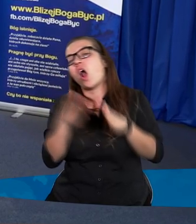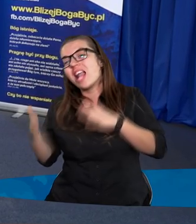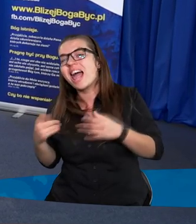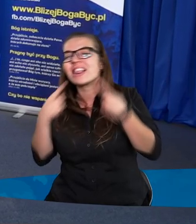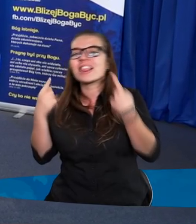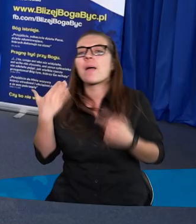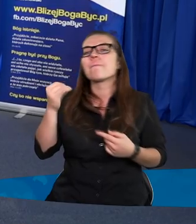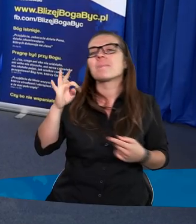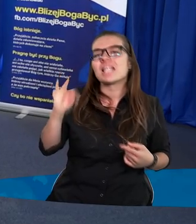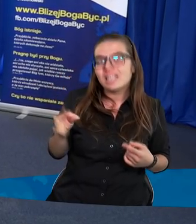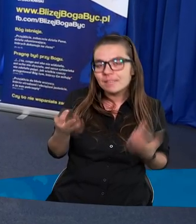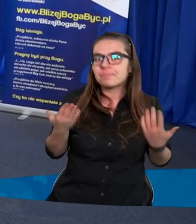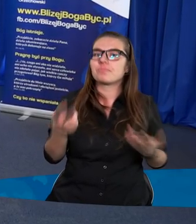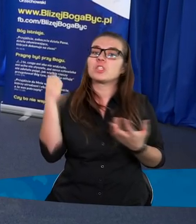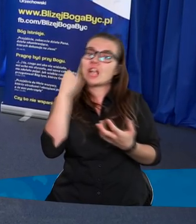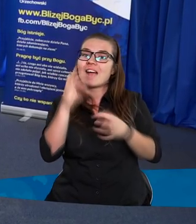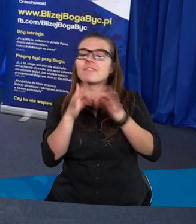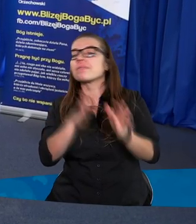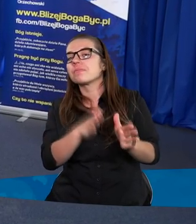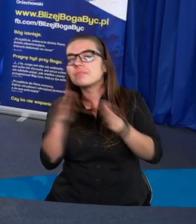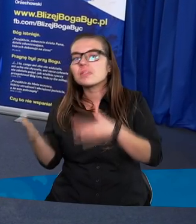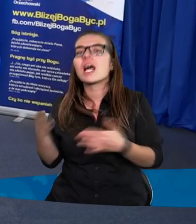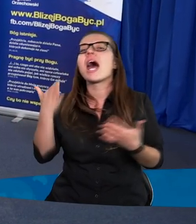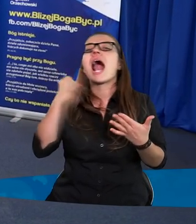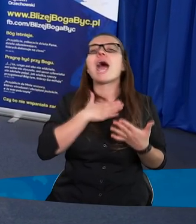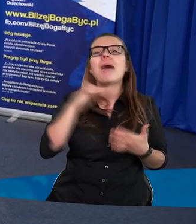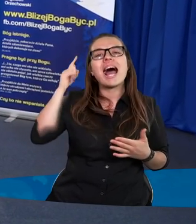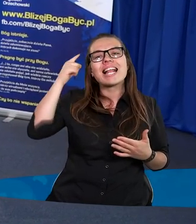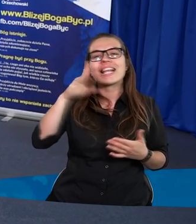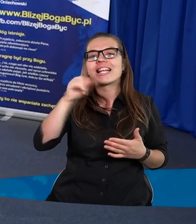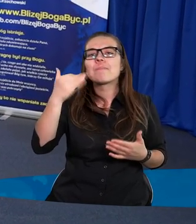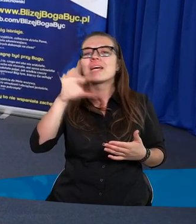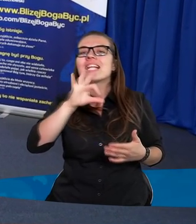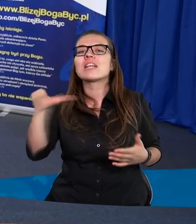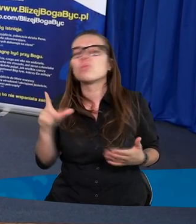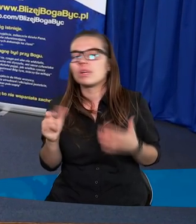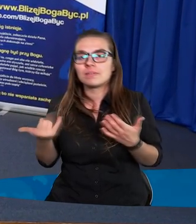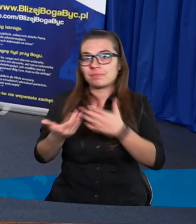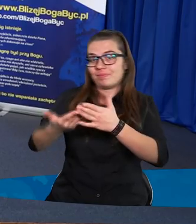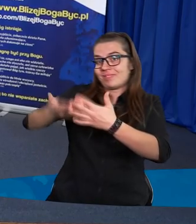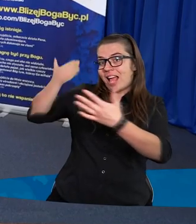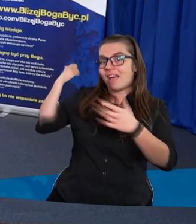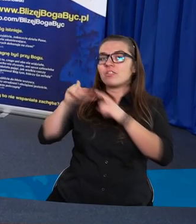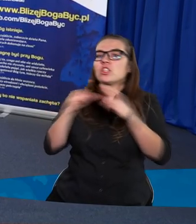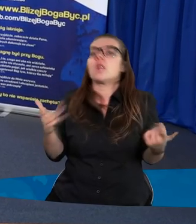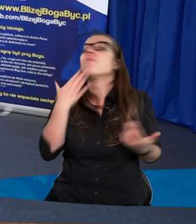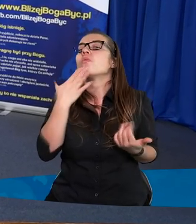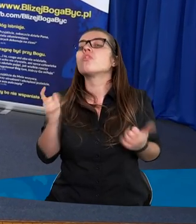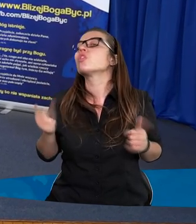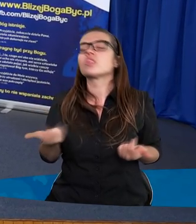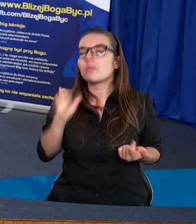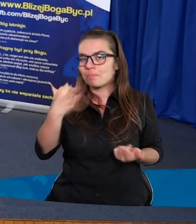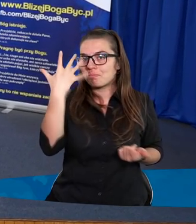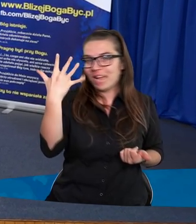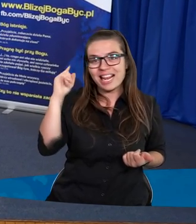ciekawa historia. Następna. Ile mamy zmysłów? Od najdawniejszych czasów mówi się, że